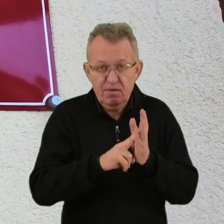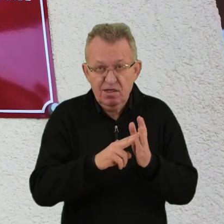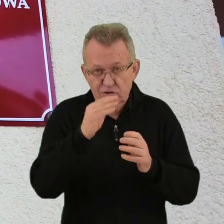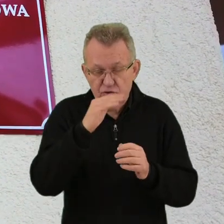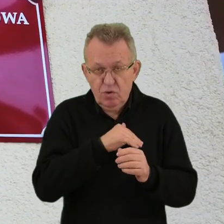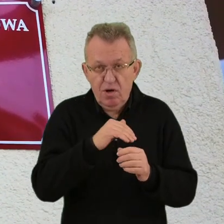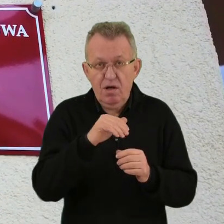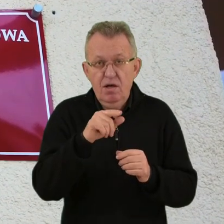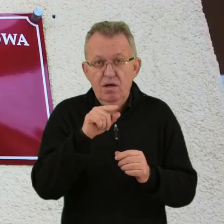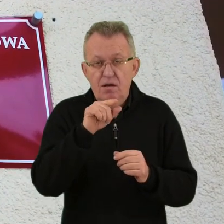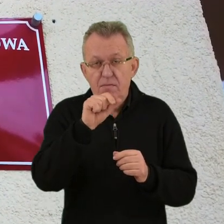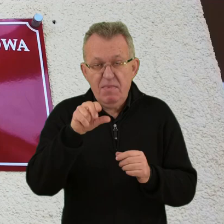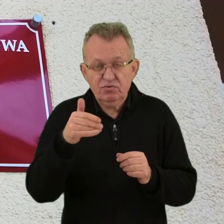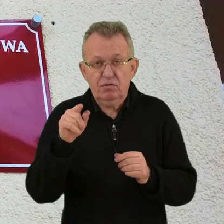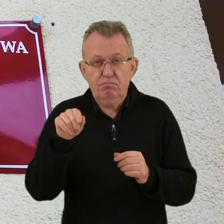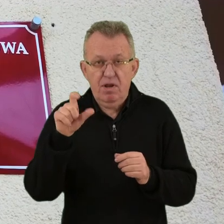Dzieci w Mierzynie